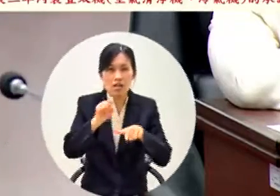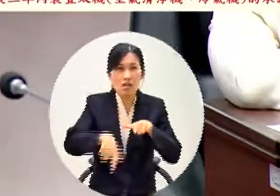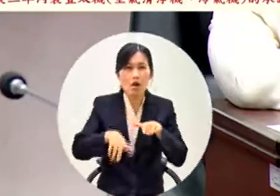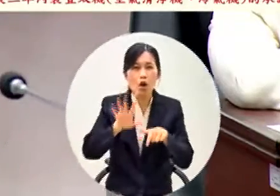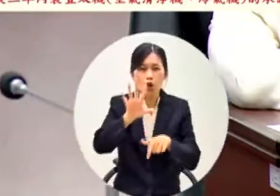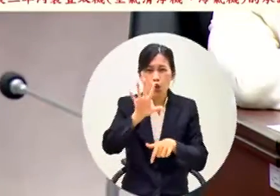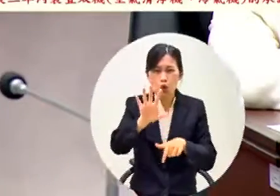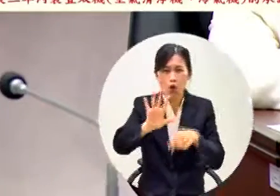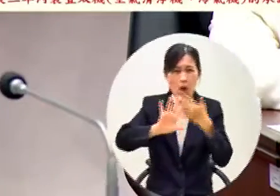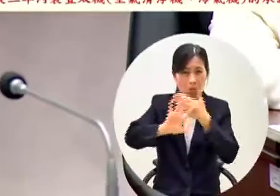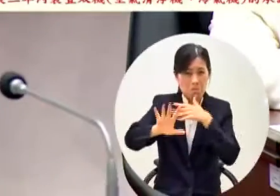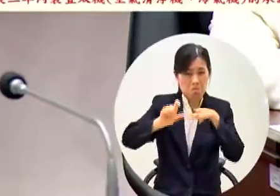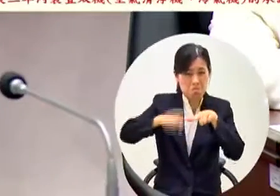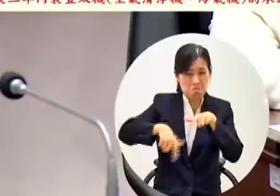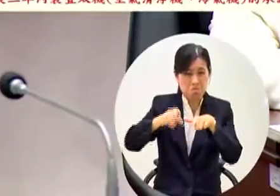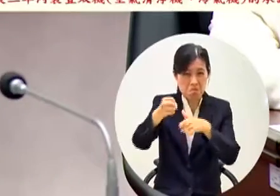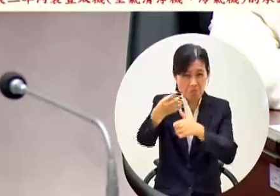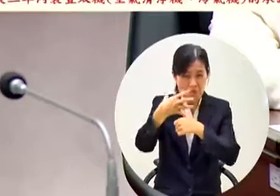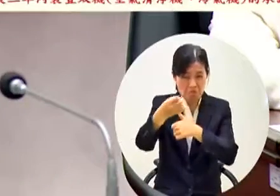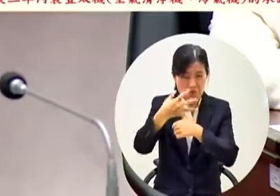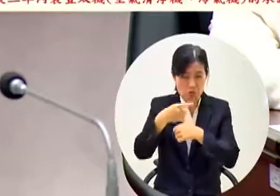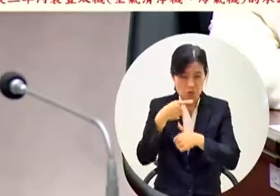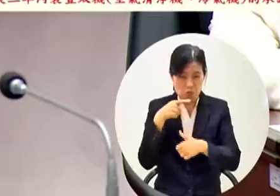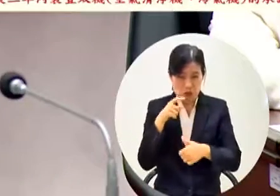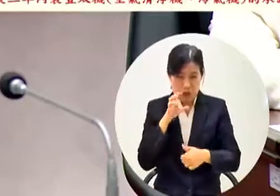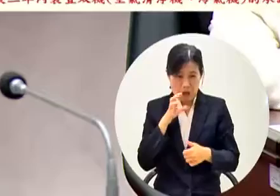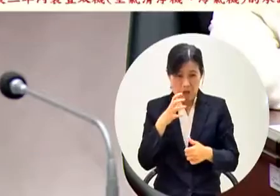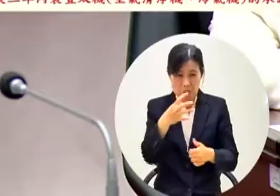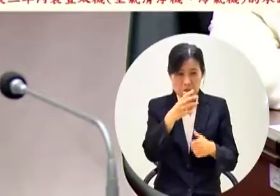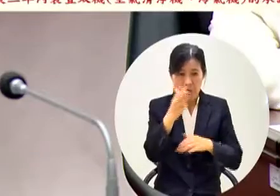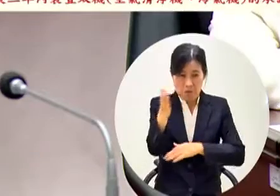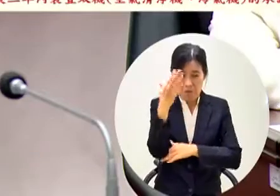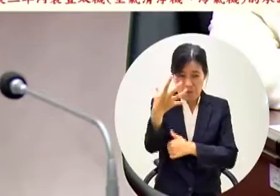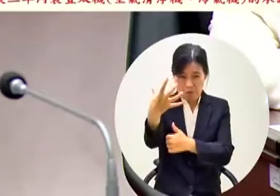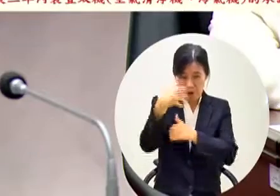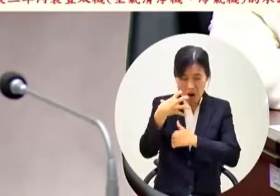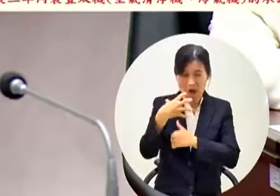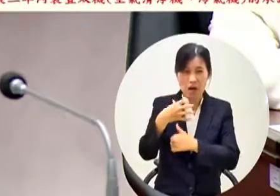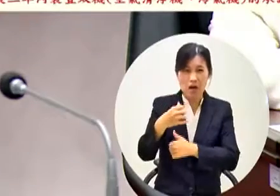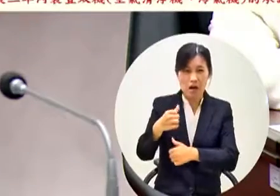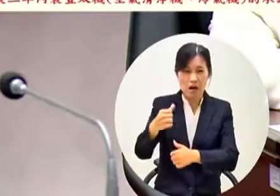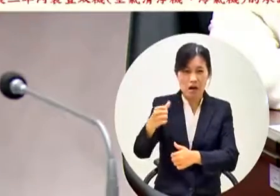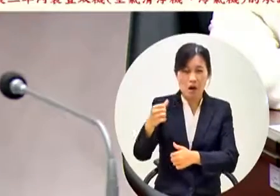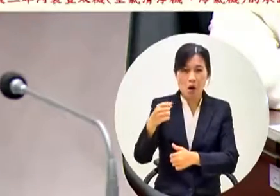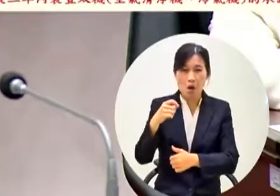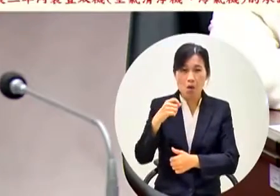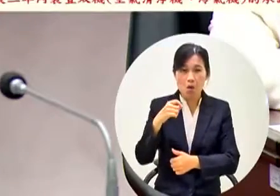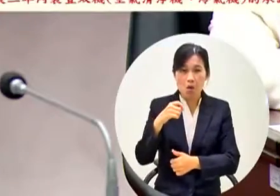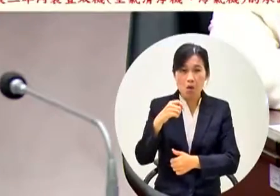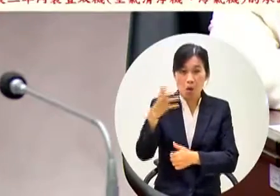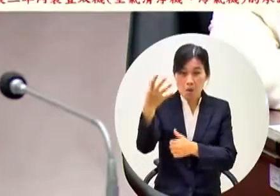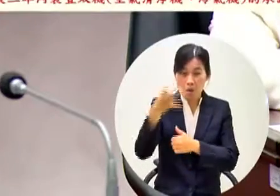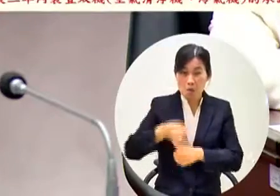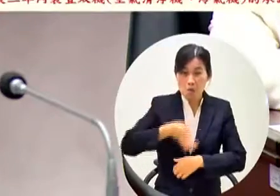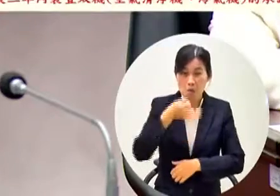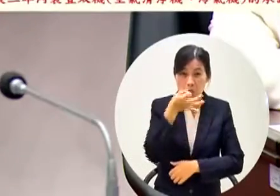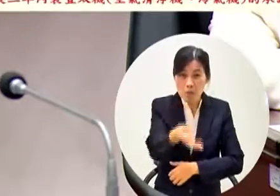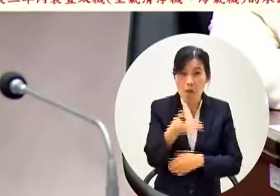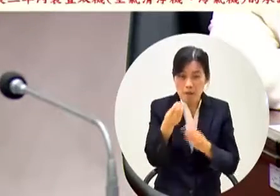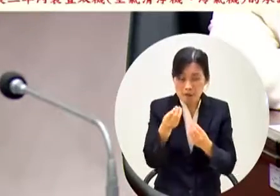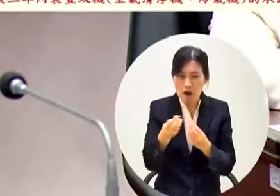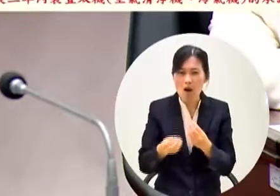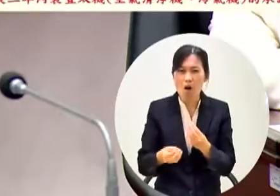我說你們市政府的單位有恐嚇他不然那個罰單要開很高所以我才會在這裡質詢好